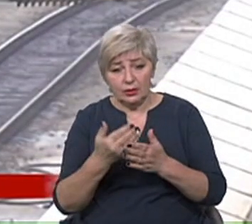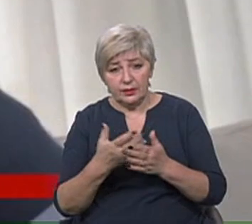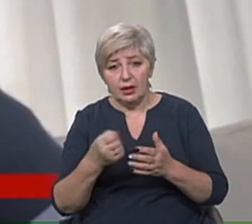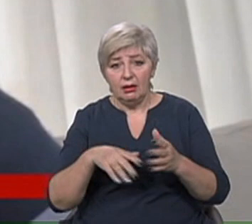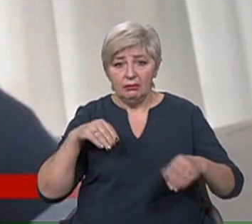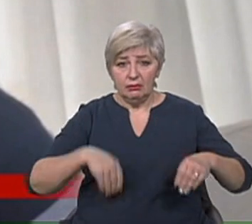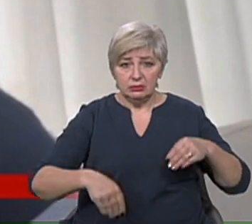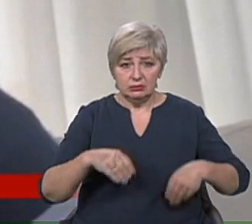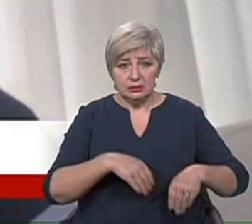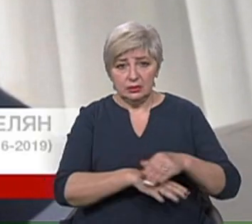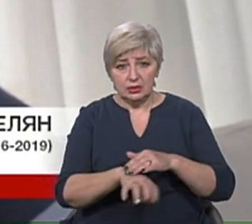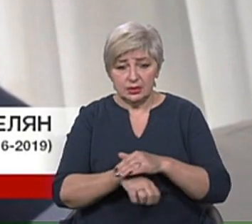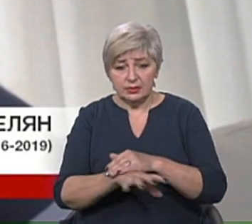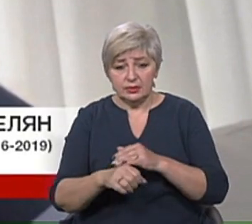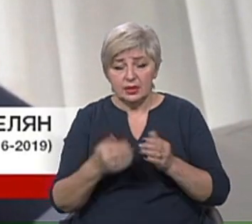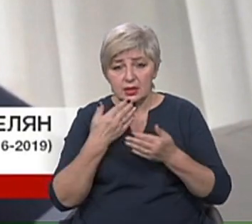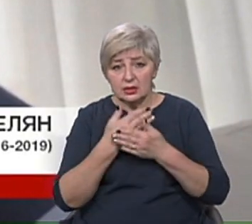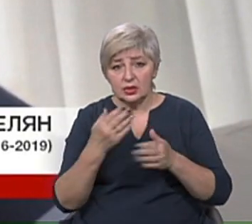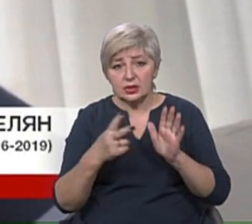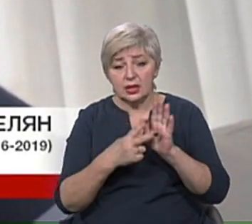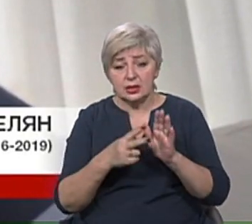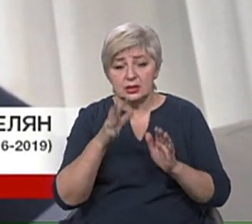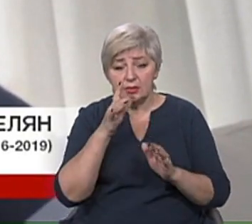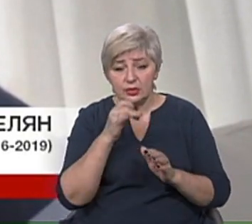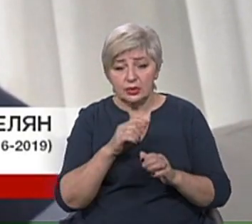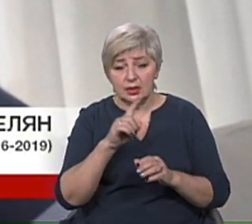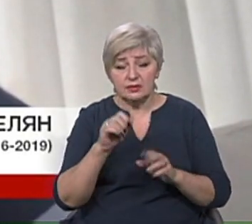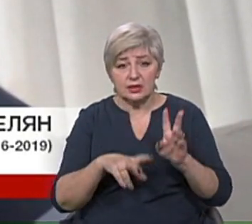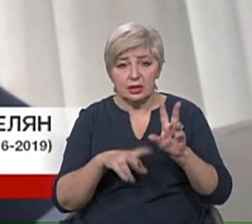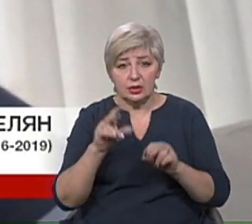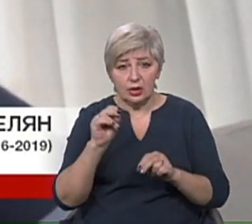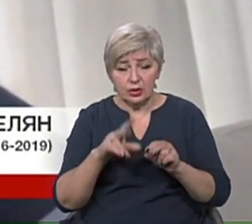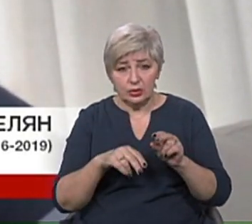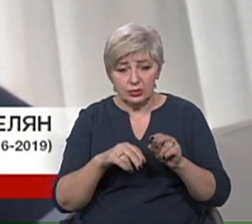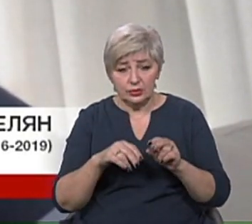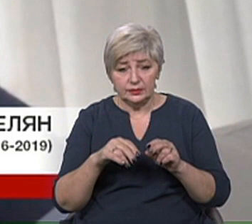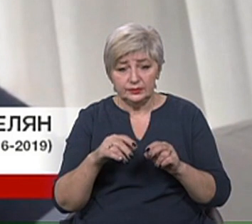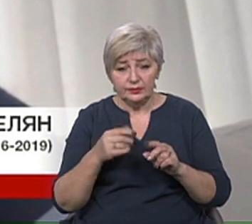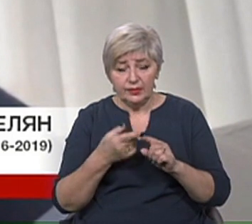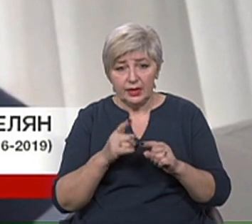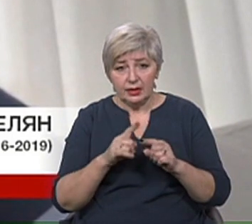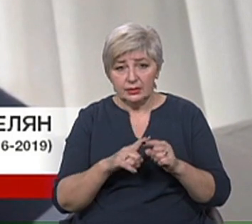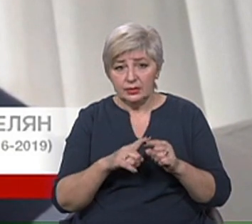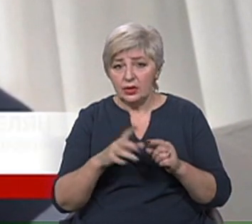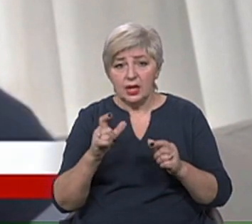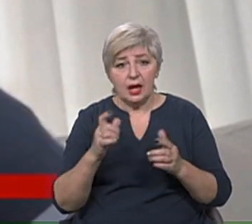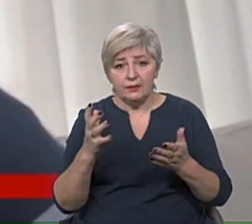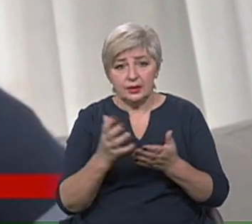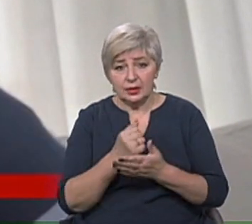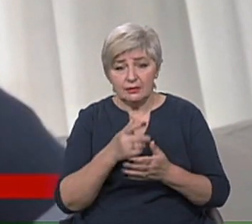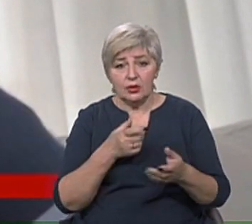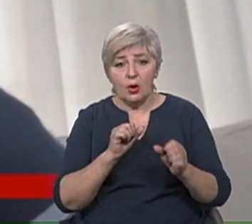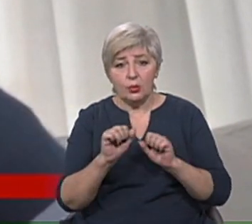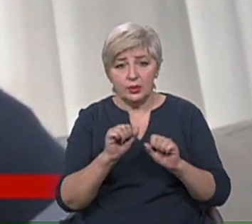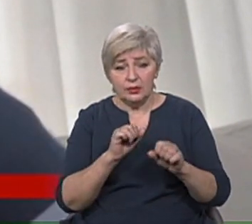За останні сім років, за рахунок цієї безгосподарності і неефективного управління, було